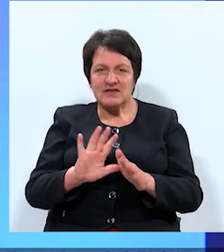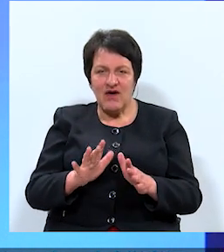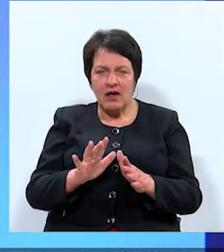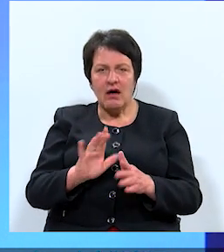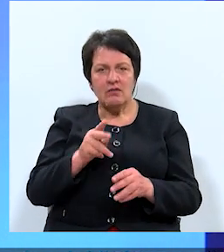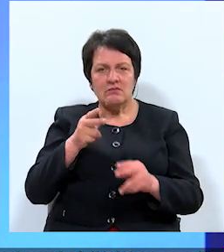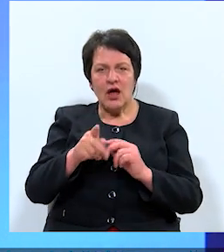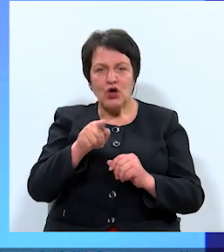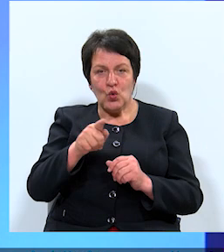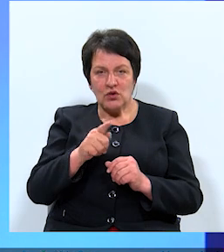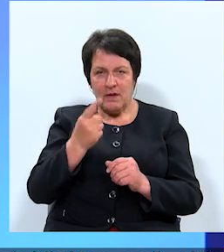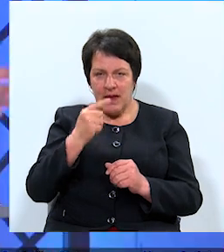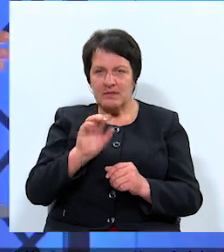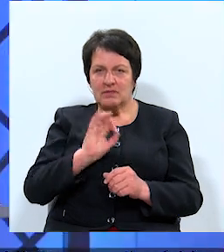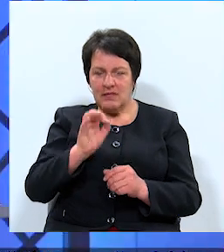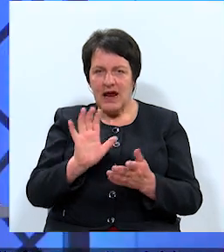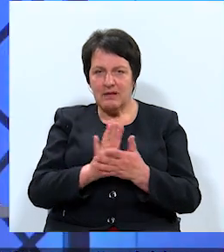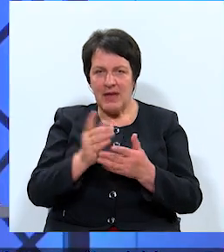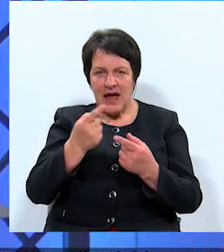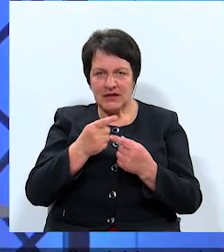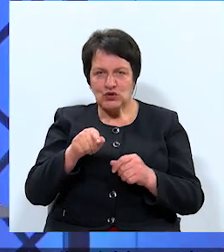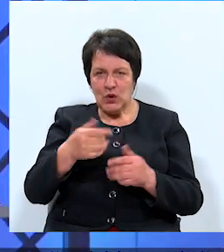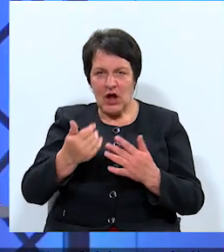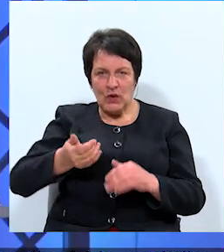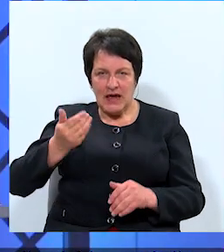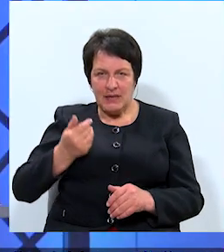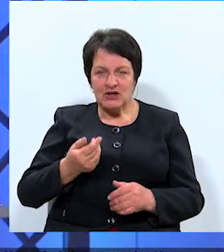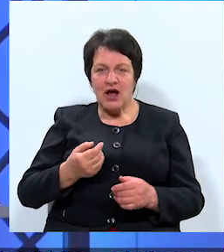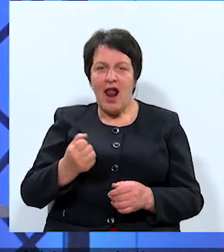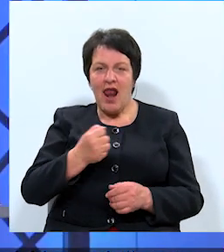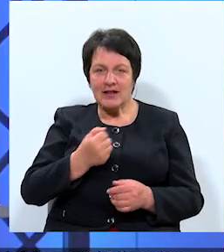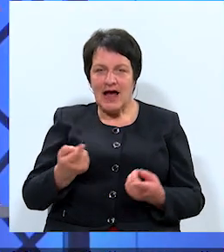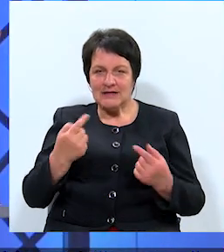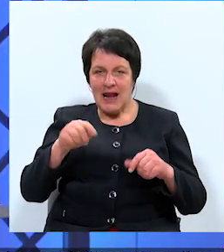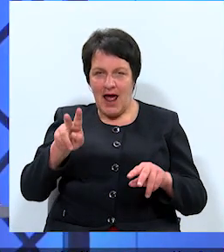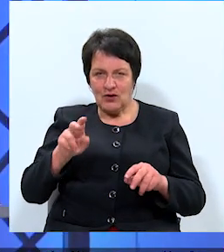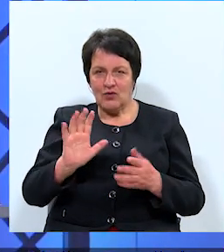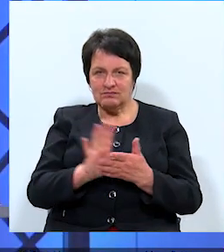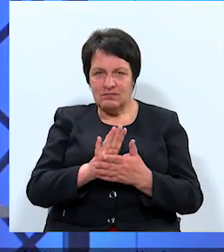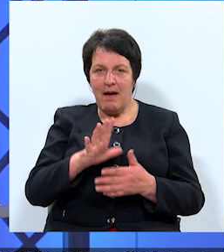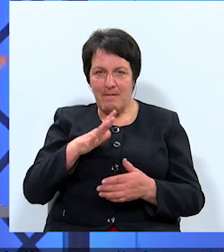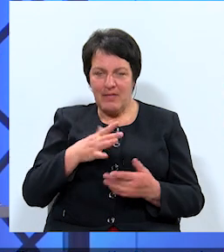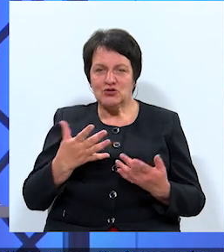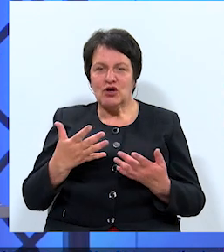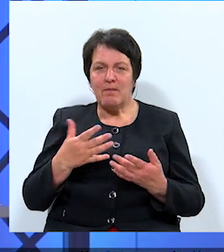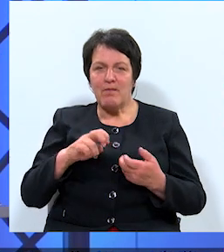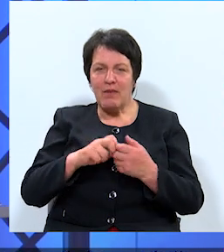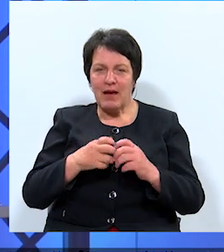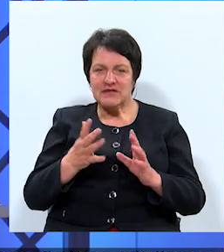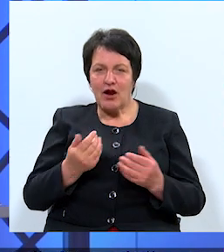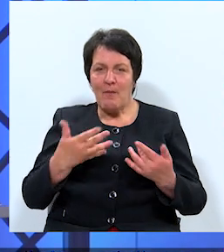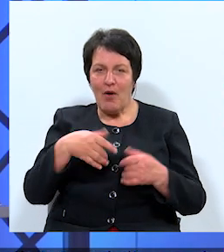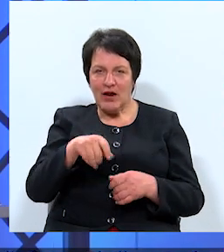līdzīgi. Jūs pieminējāt mēdījus. Tur jau iepriekš, gan ar Latgales laiku, ir bijušas problēmas ar politiķiem un viņa